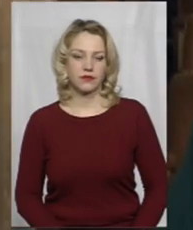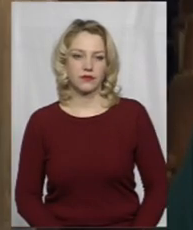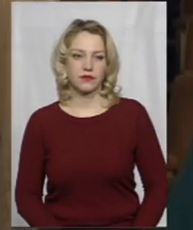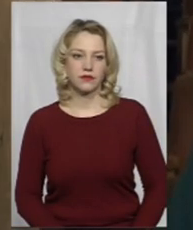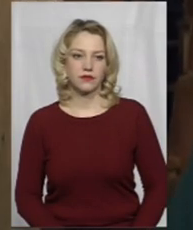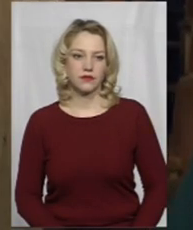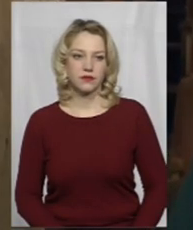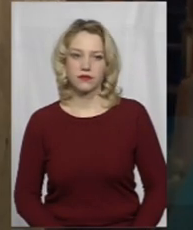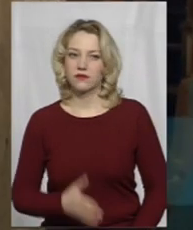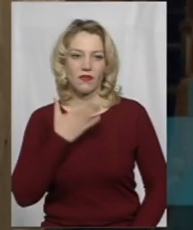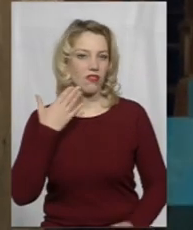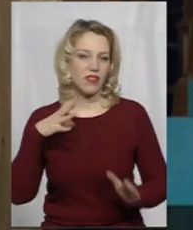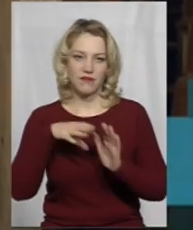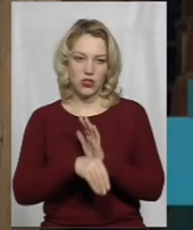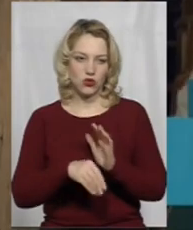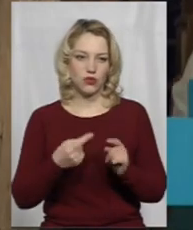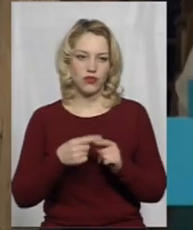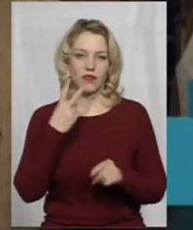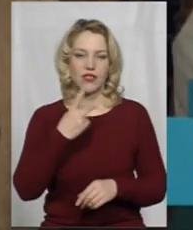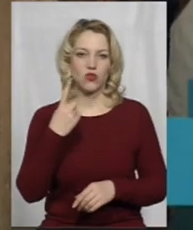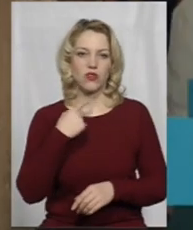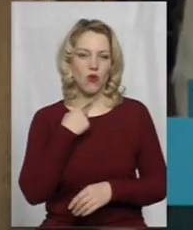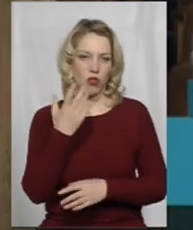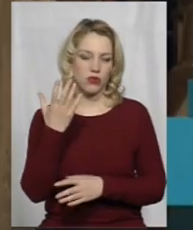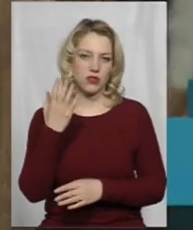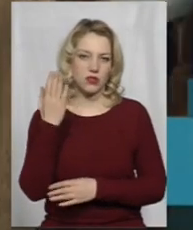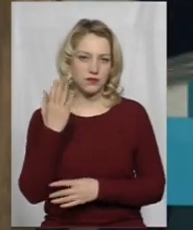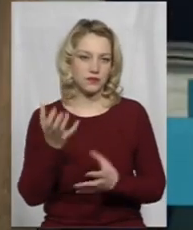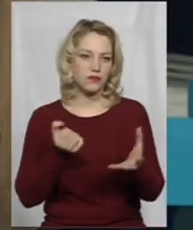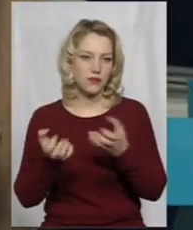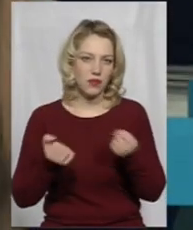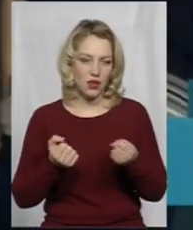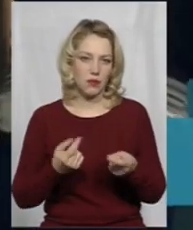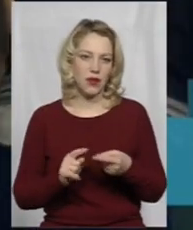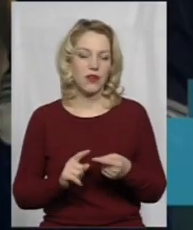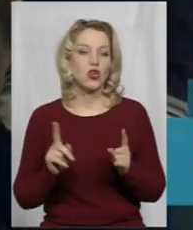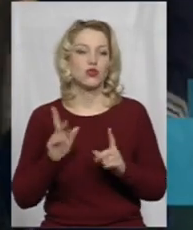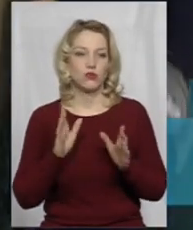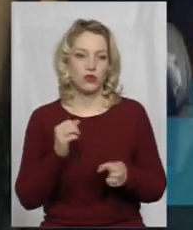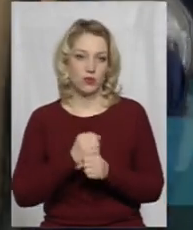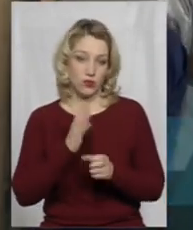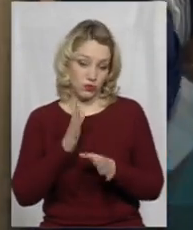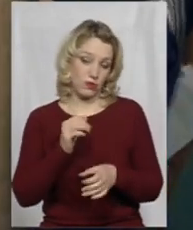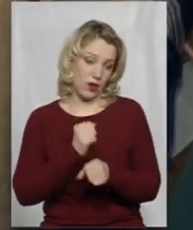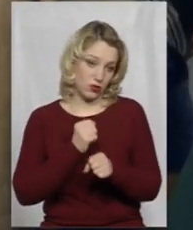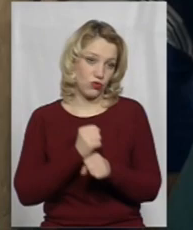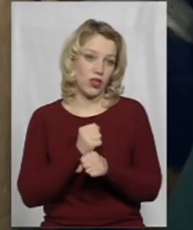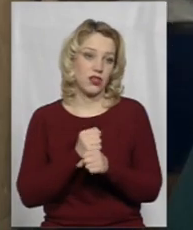Ні, не війшов. 21 голос набрав. І що тепер будете робити? Як це, буду працювати